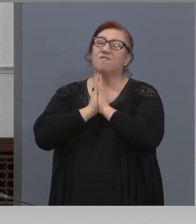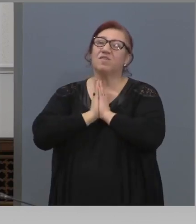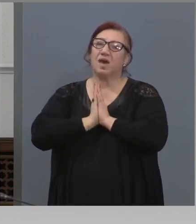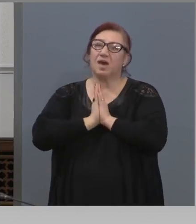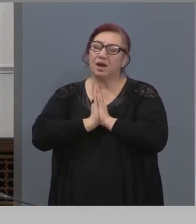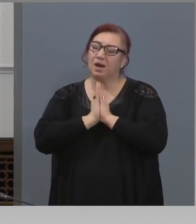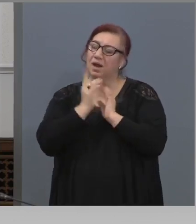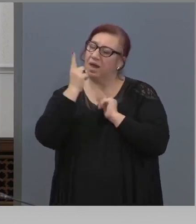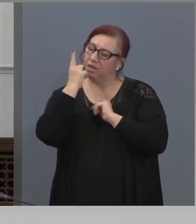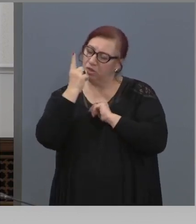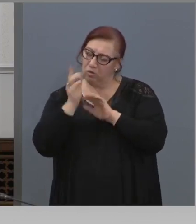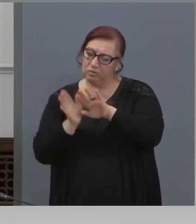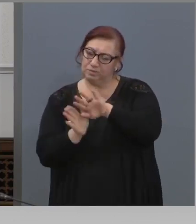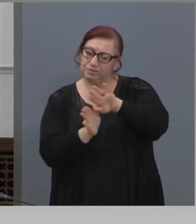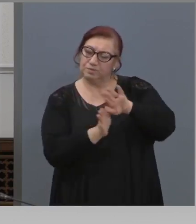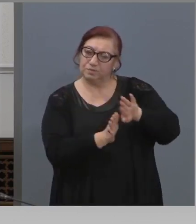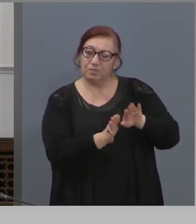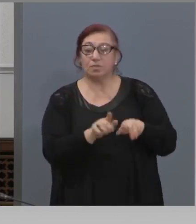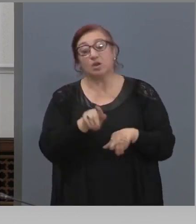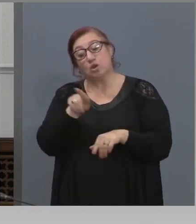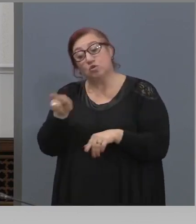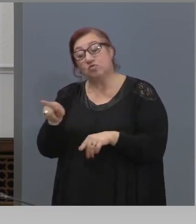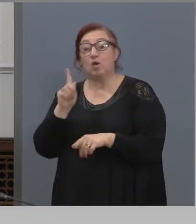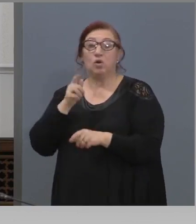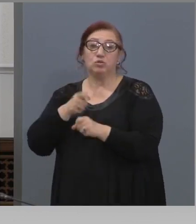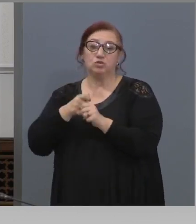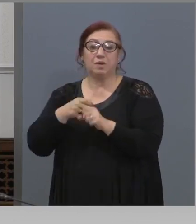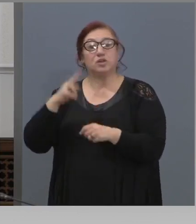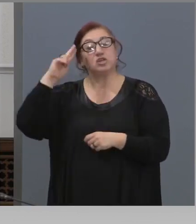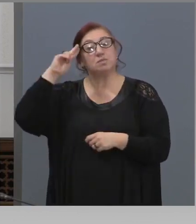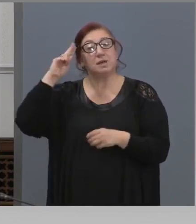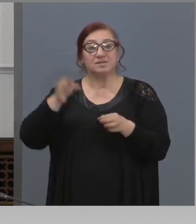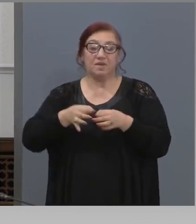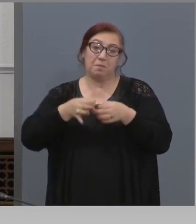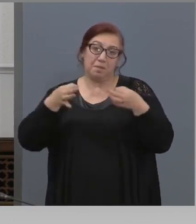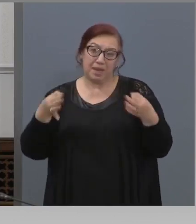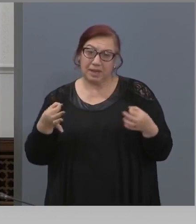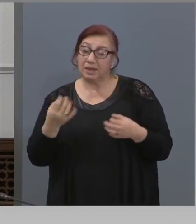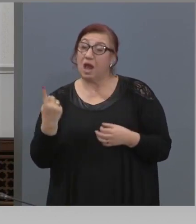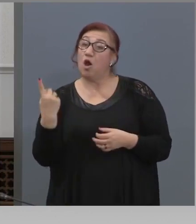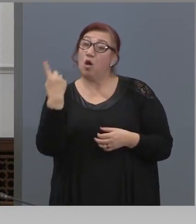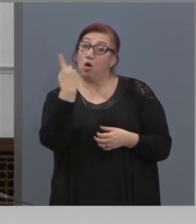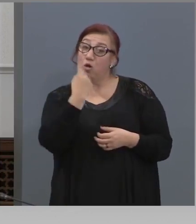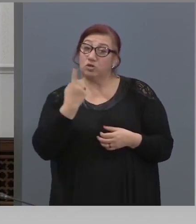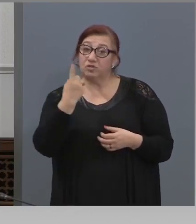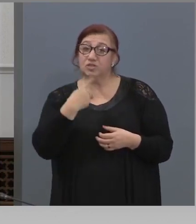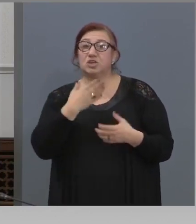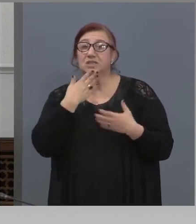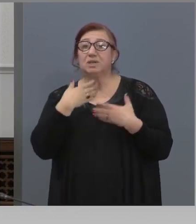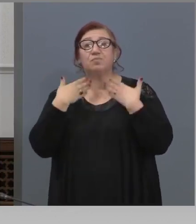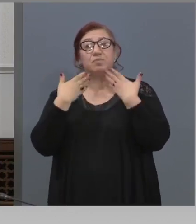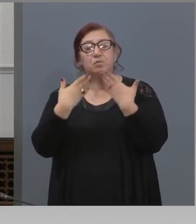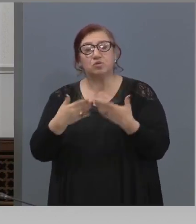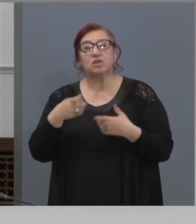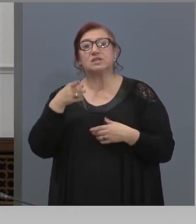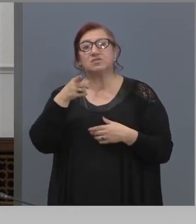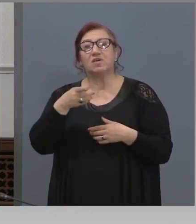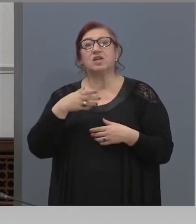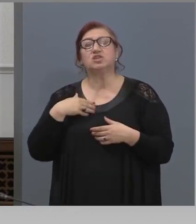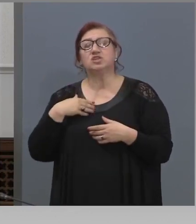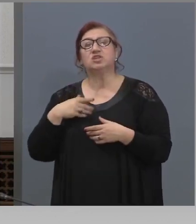Права, ще го права. И още веднъж искам да ви благодаря за това, че се стараете